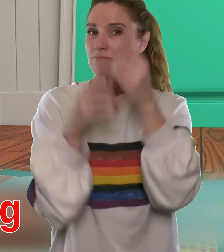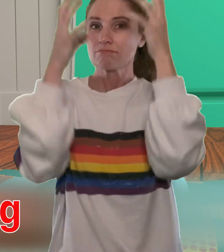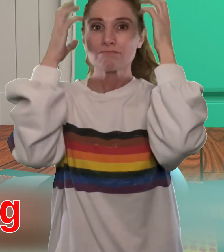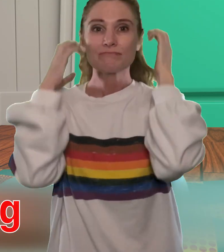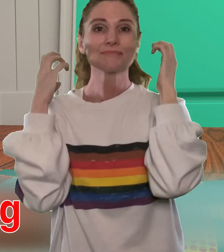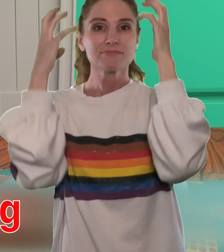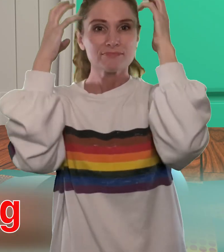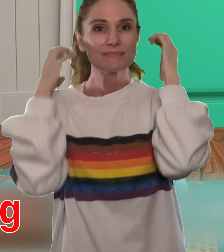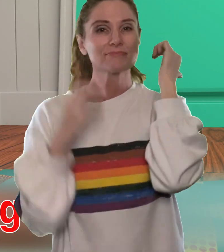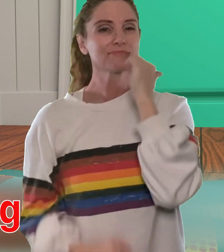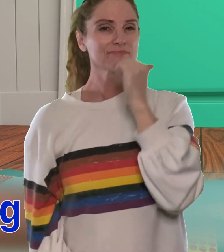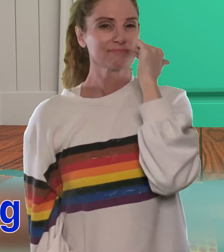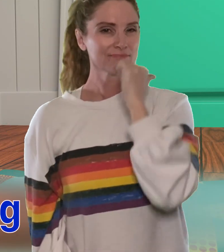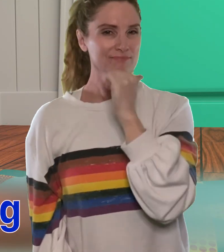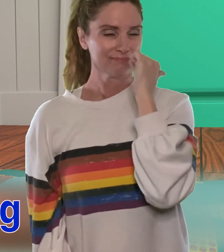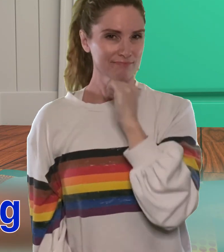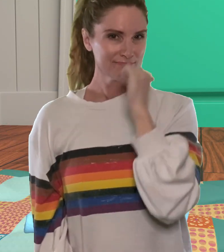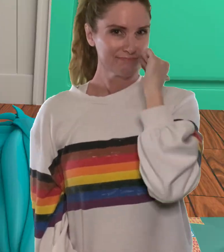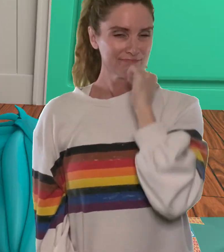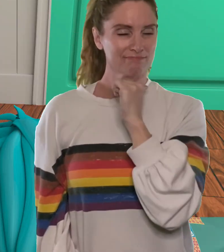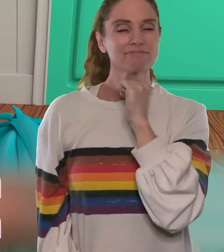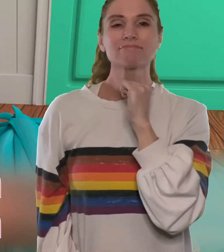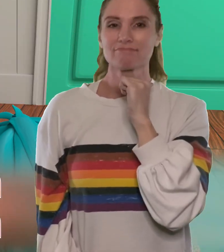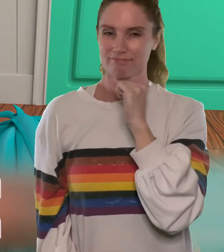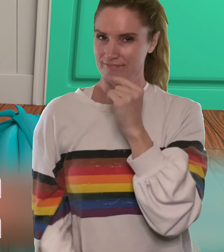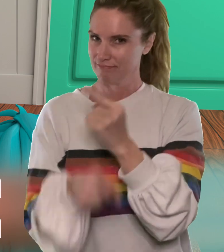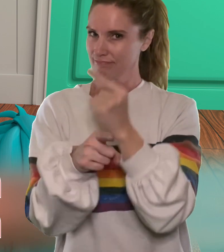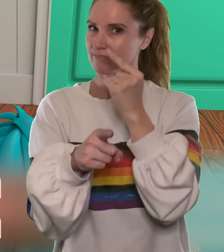ordentlich, käm es jeden Tag